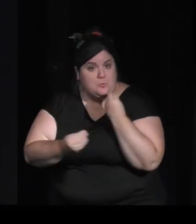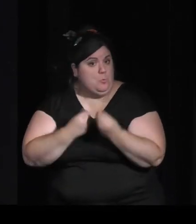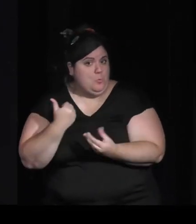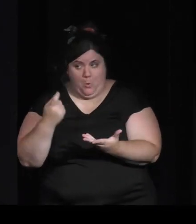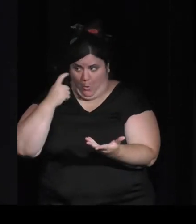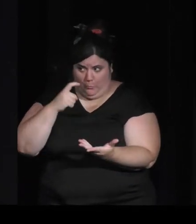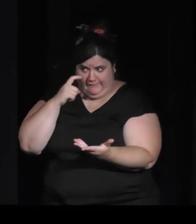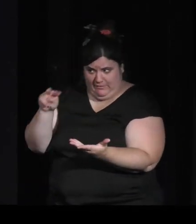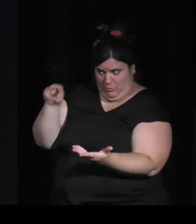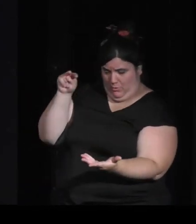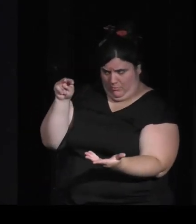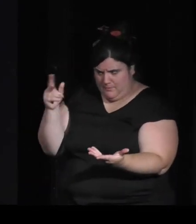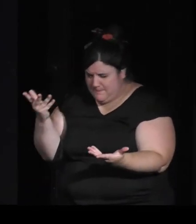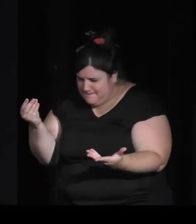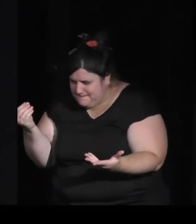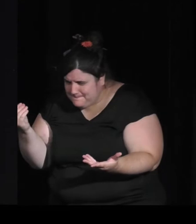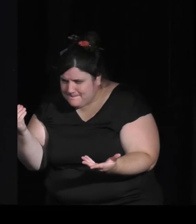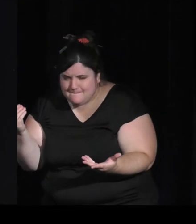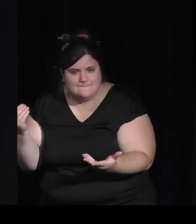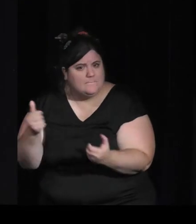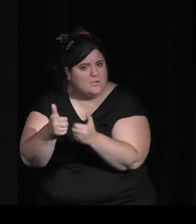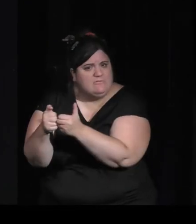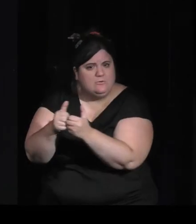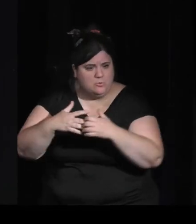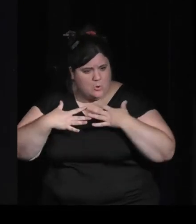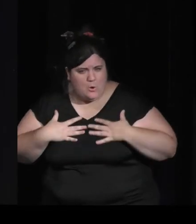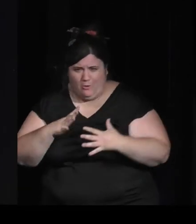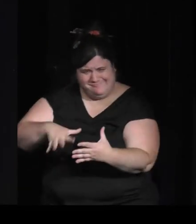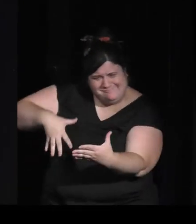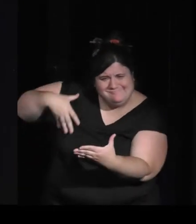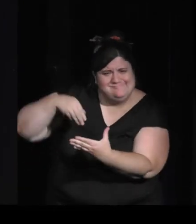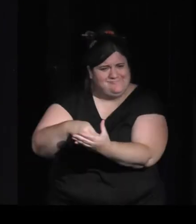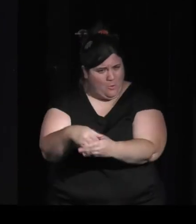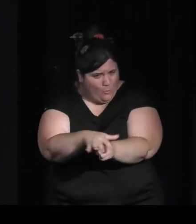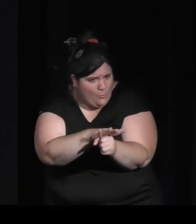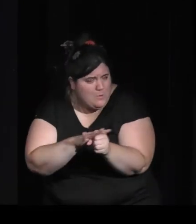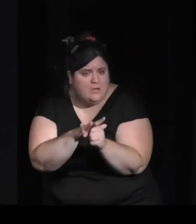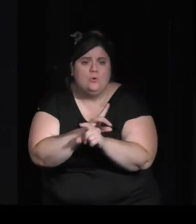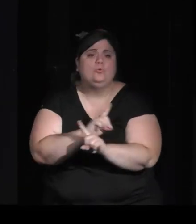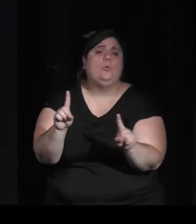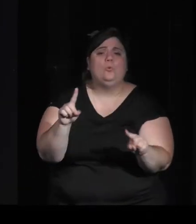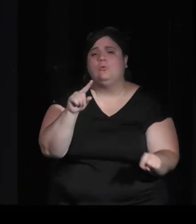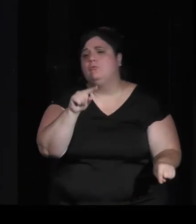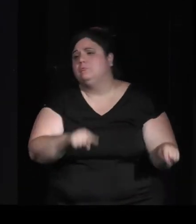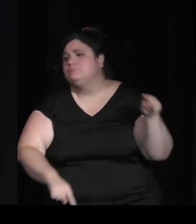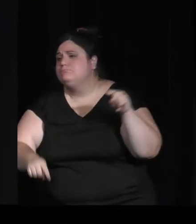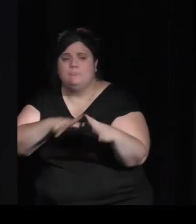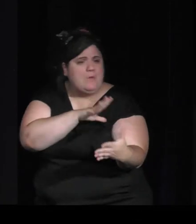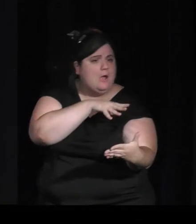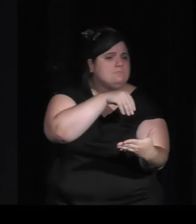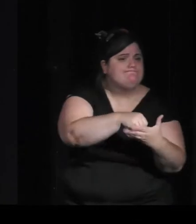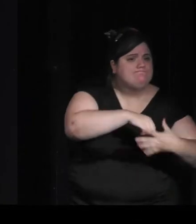le jeu vidéo, c'est pas seulement un engagement du corps permanent, mais c'est des moments, beaucoup de contemplation,